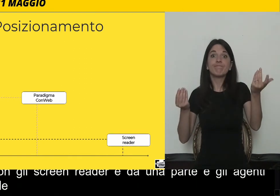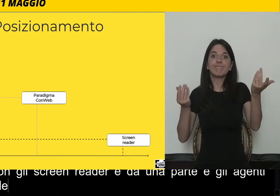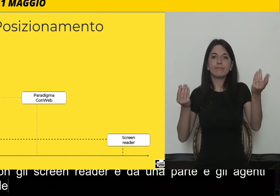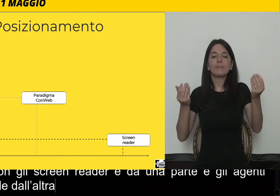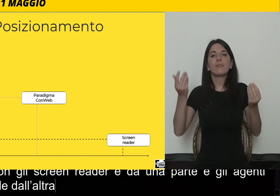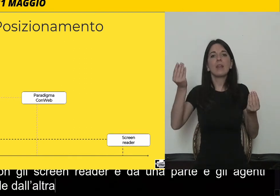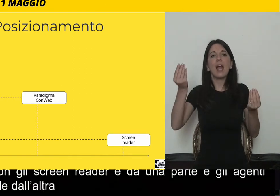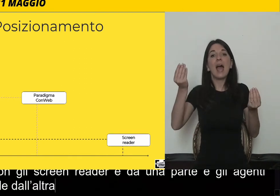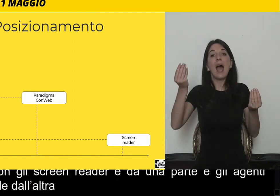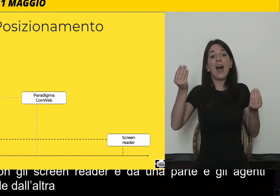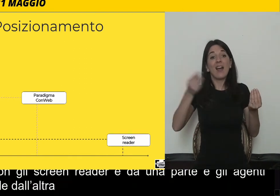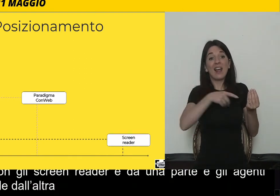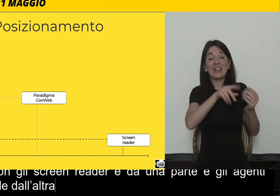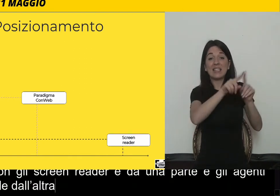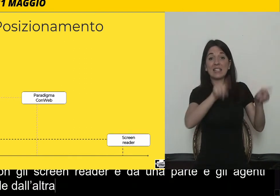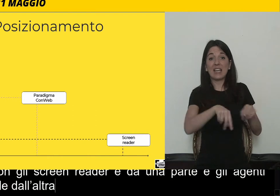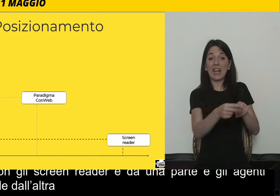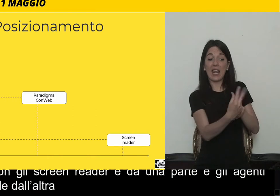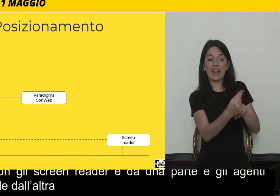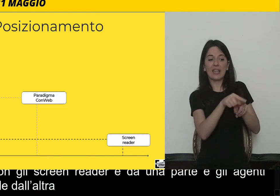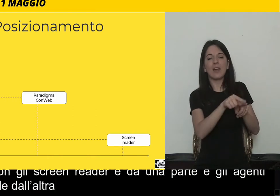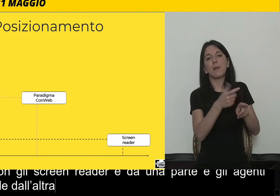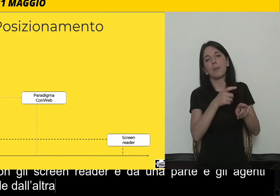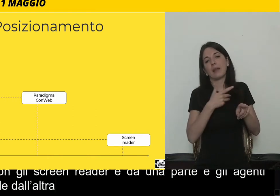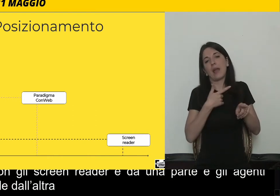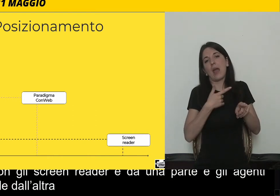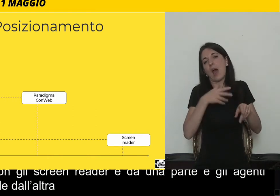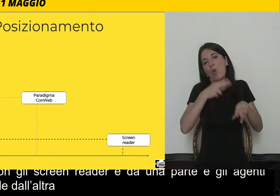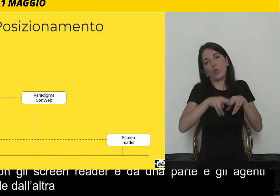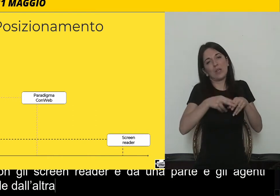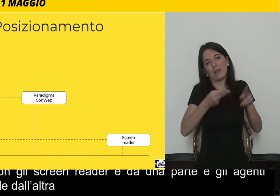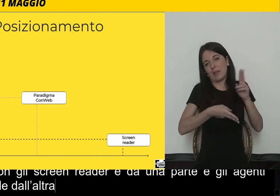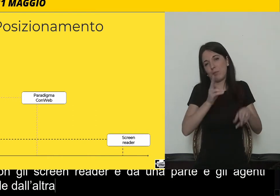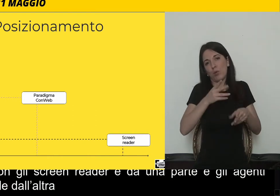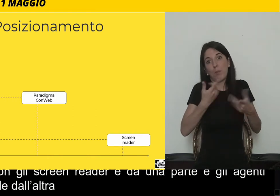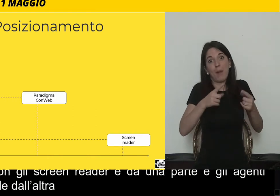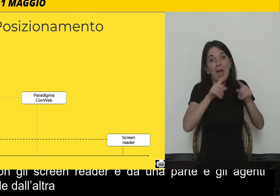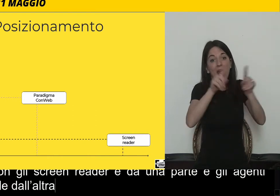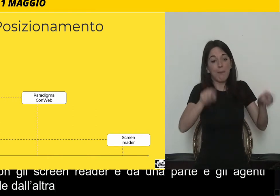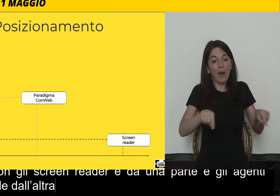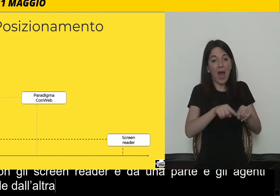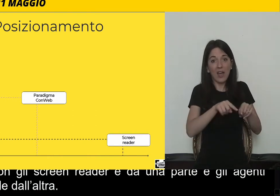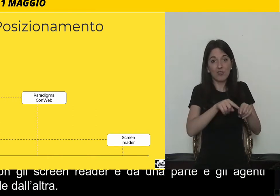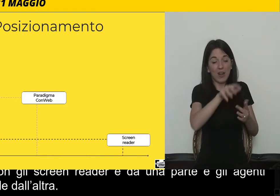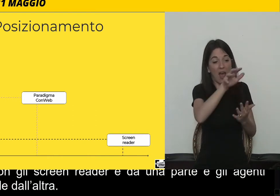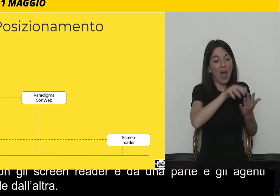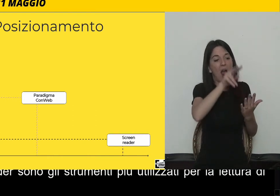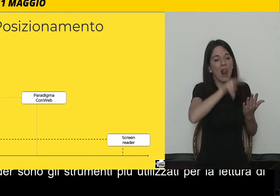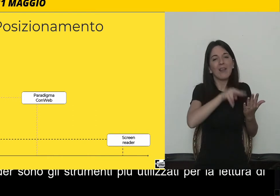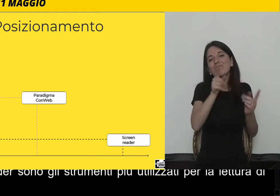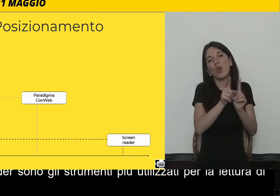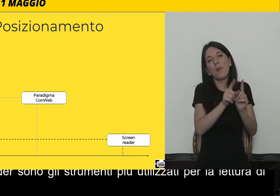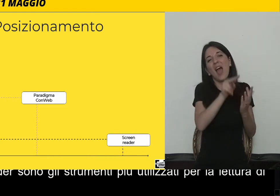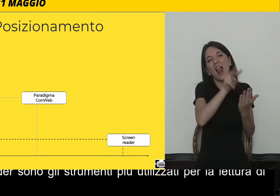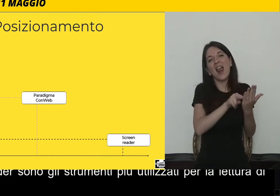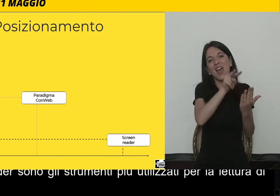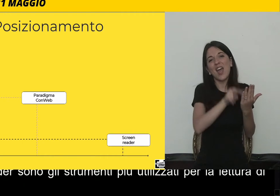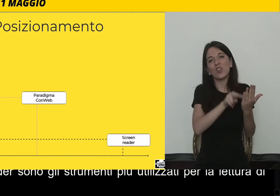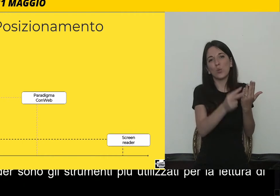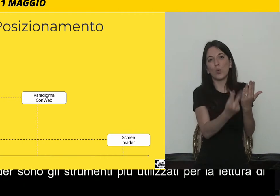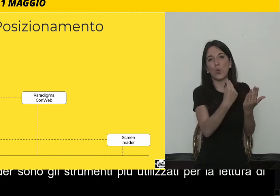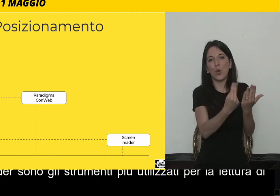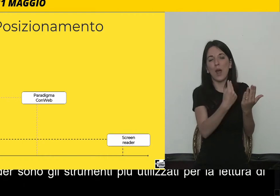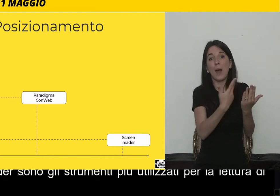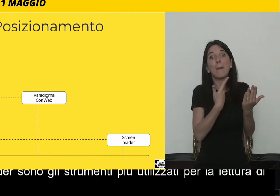utilizzati per la lettura di pagine web, però appunto offrono una lettura sequenziale, seriale, di un muro di